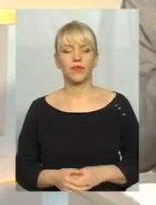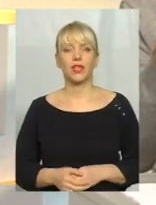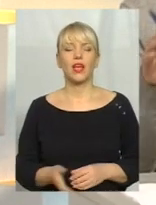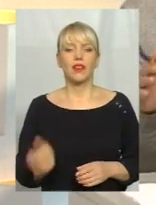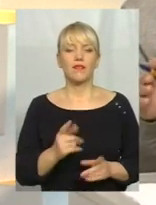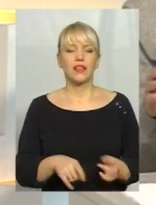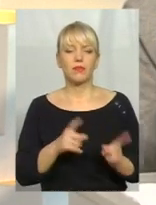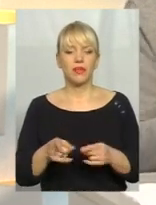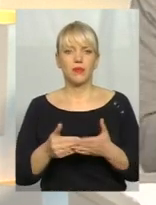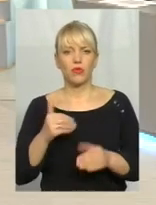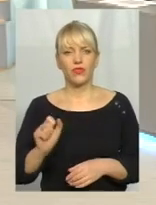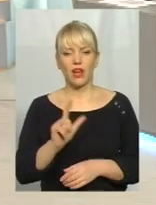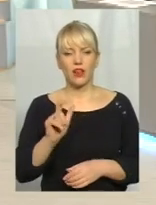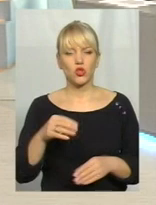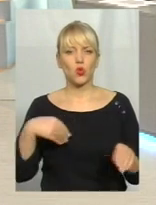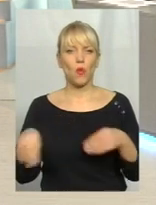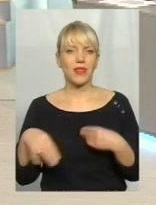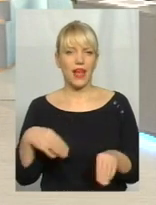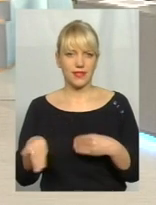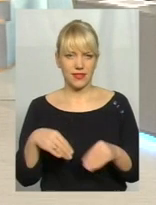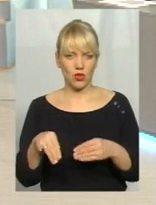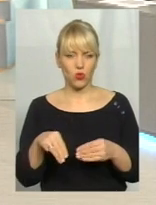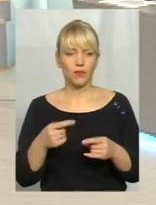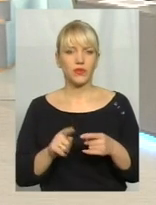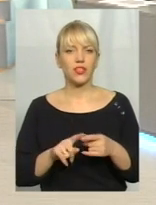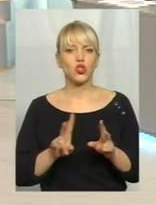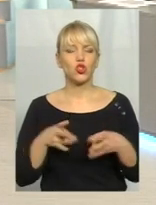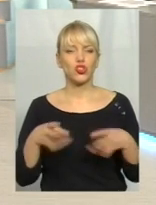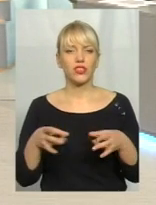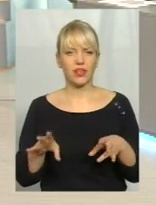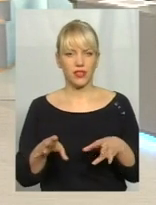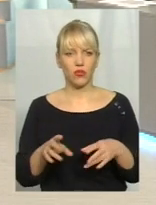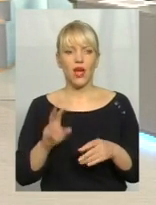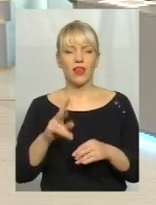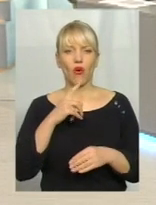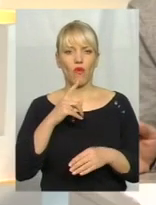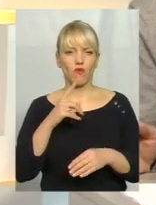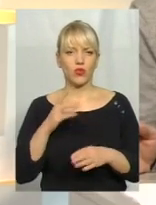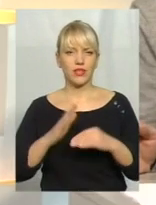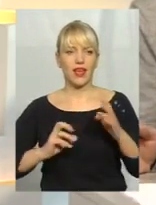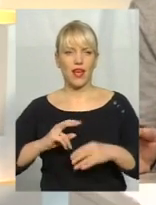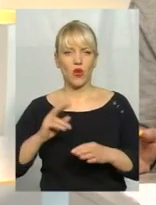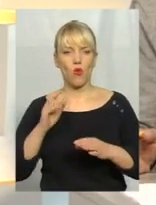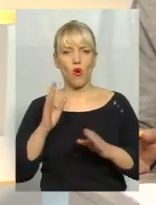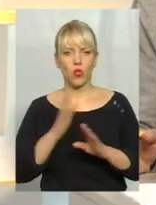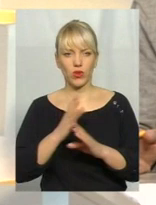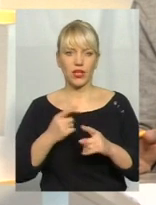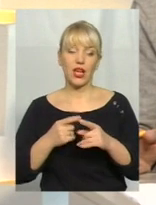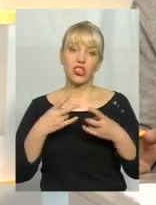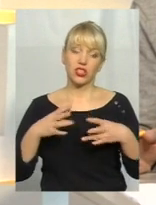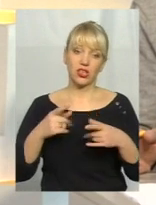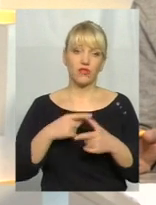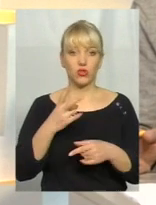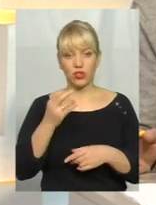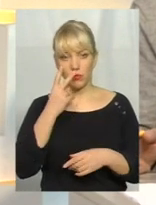до, все ж таки, мабуть, пластику, тобто те, що шкідливо. Як кажуть і колеги, а чи шкідливо, чи ні, ми зараз подивимося в